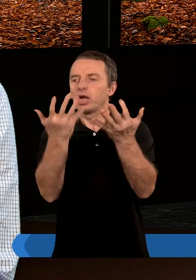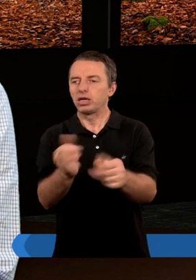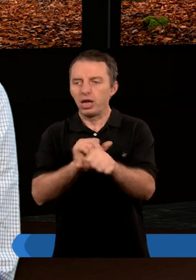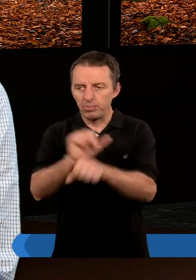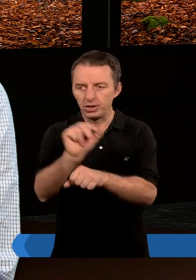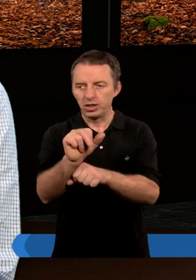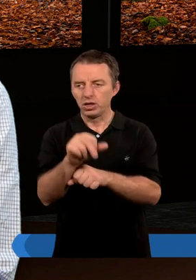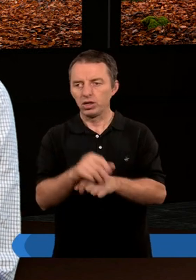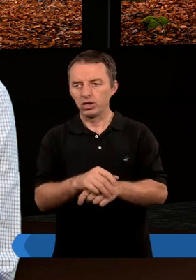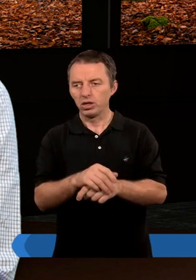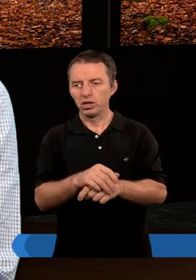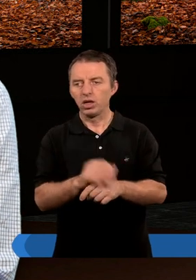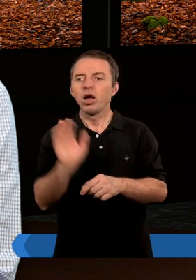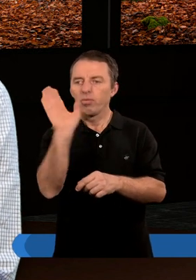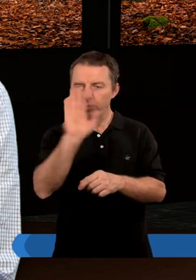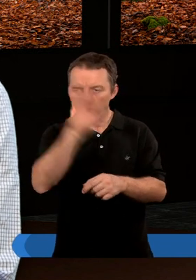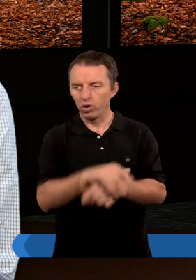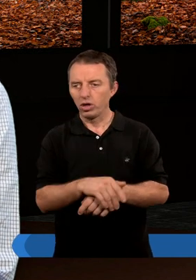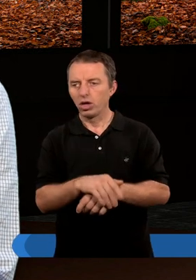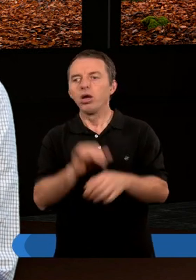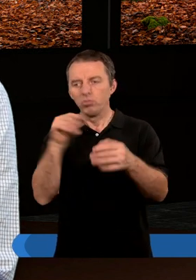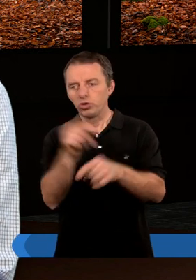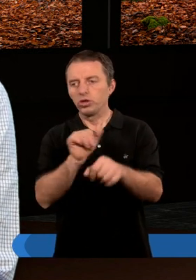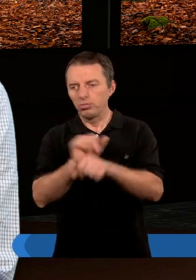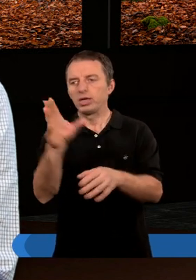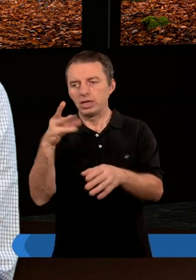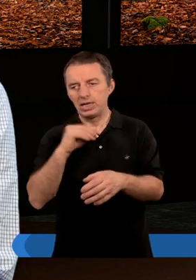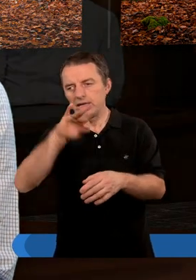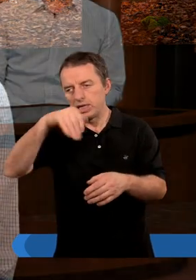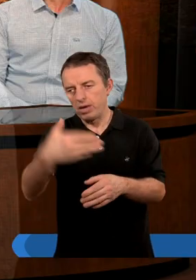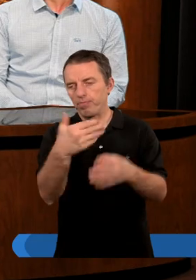chcesz być. I Bóg prosi być z nim.